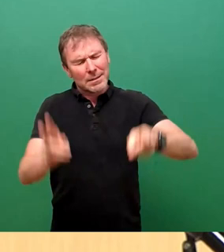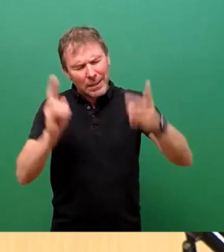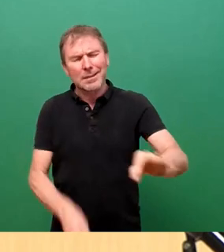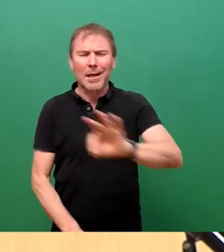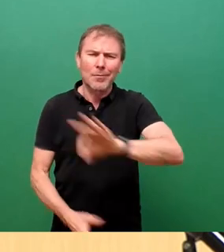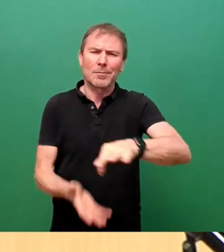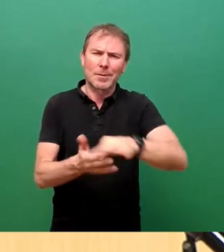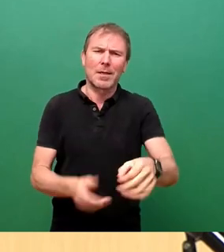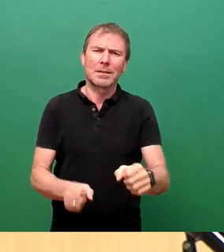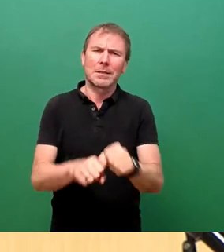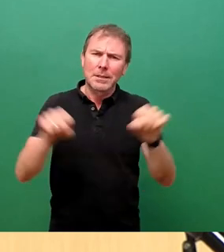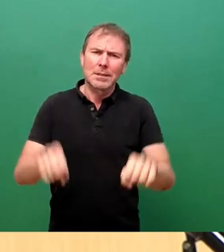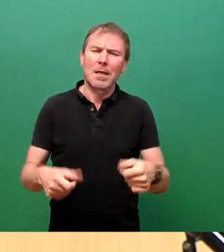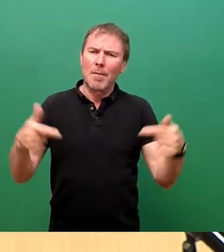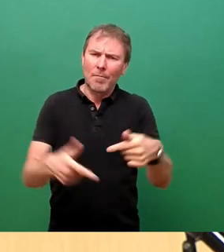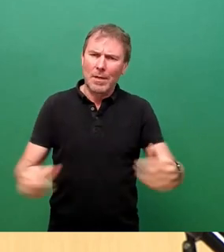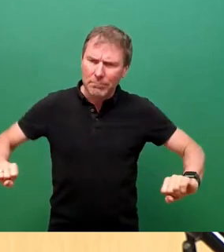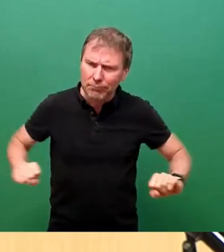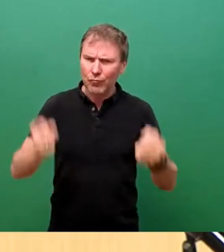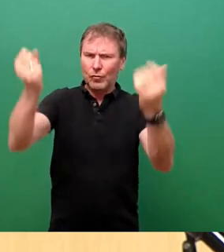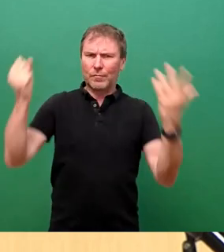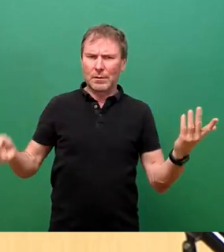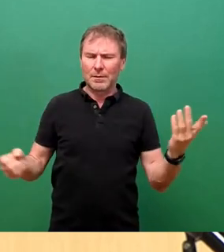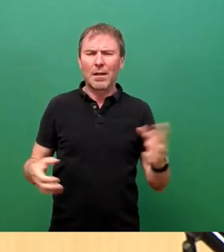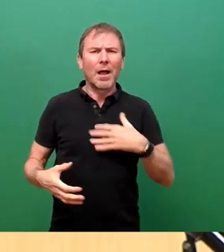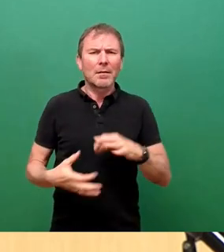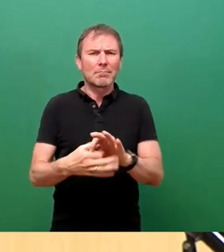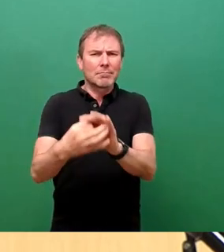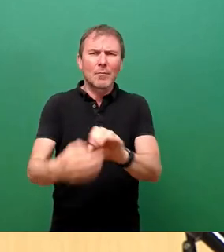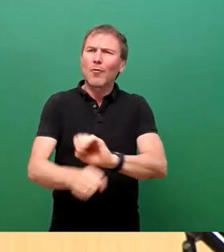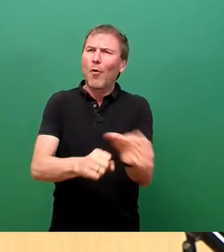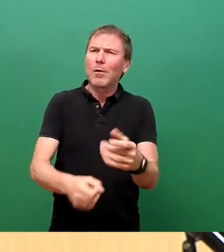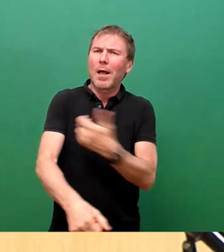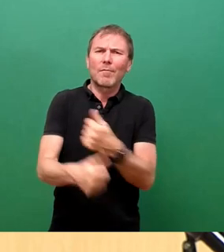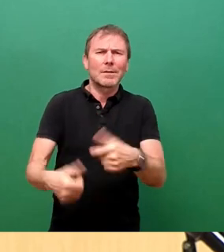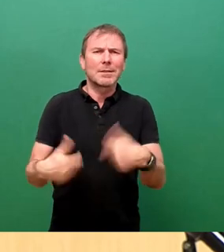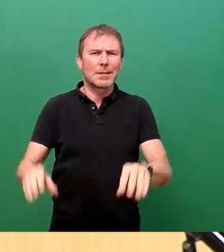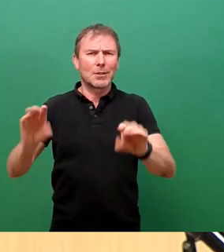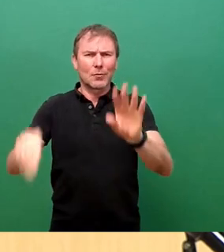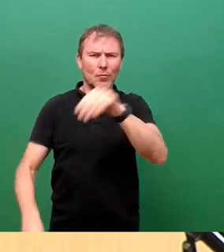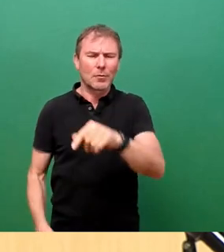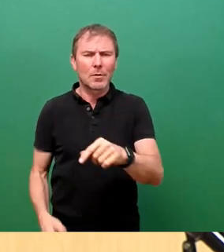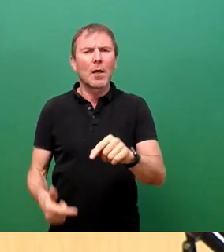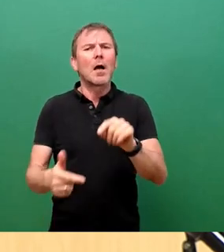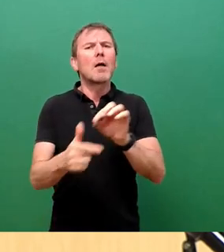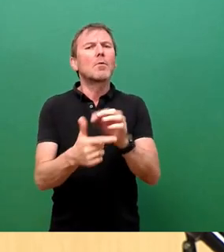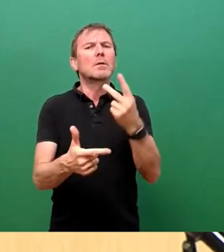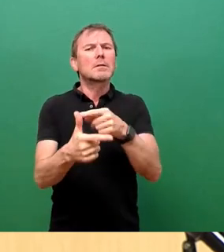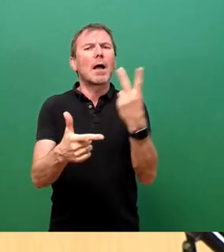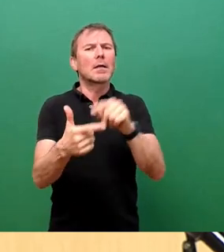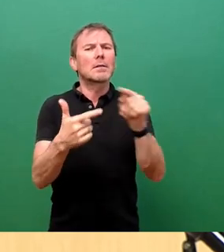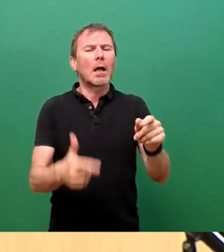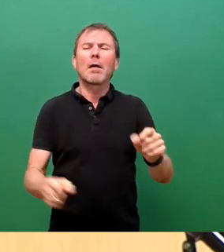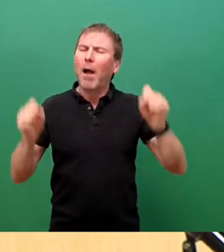Pflege zu schaffen und hat mit Corona und der Impfpflicht nichts zu tun. Nummer zwei und drei Ihres Antrags gehen von rechtlich falschen Parametern